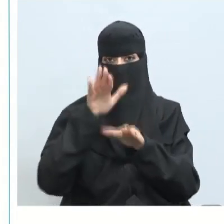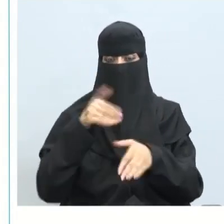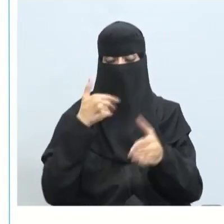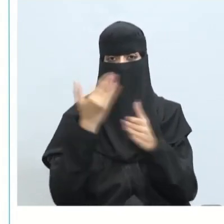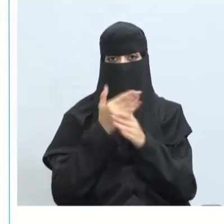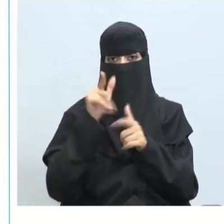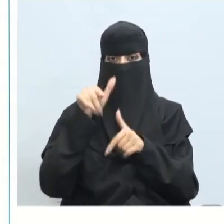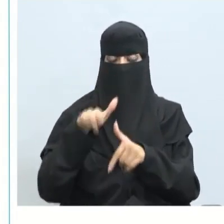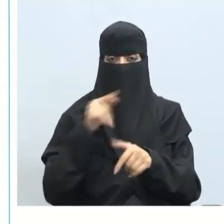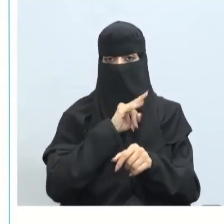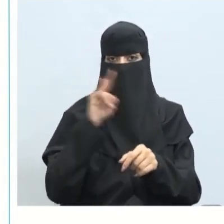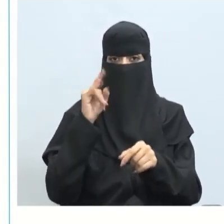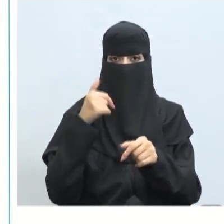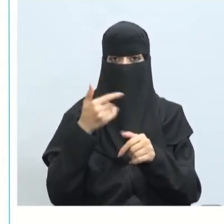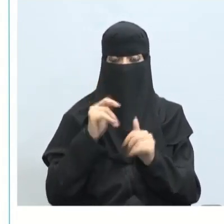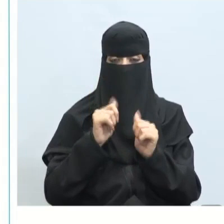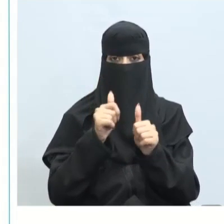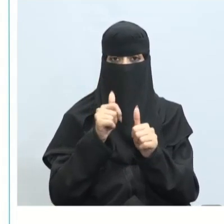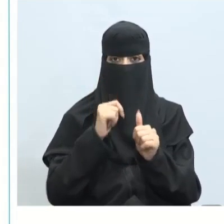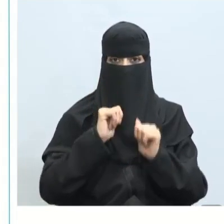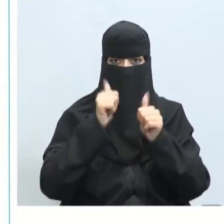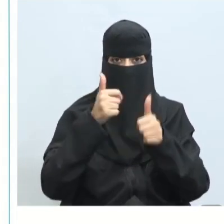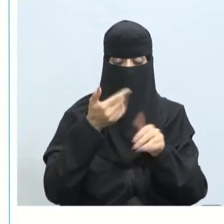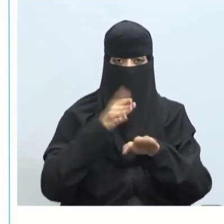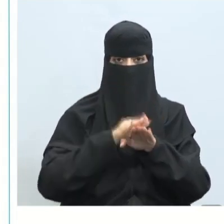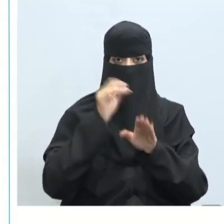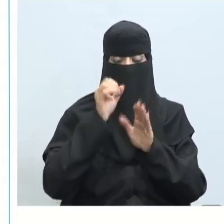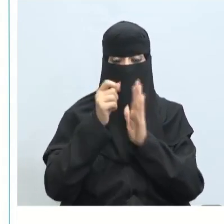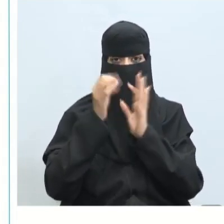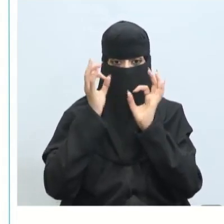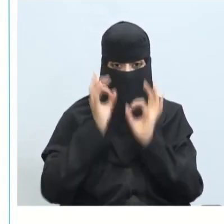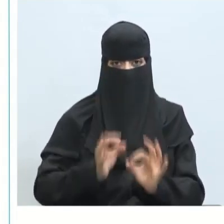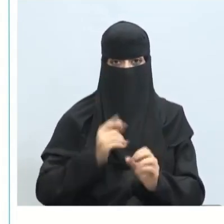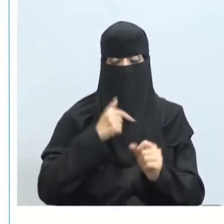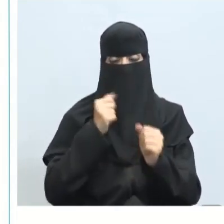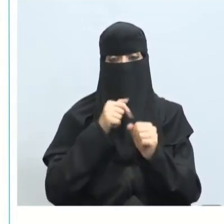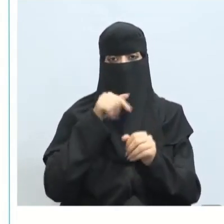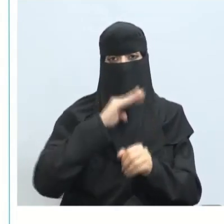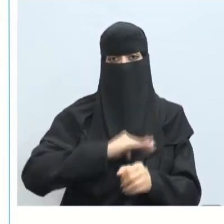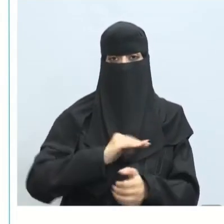تسببت في عدم مثلاً قدرة على التحكم بهذا الضغط